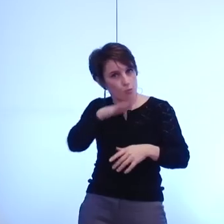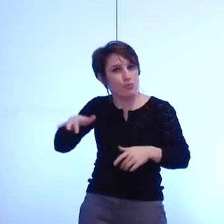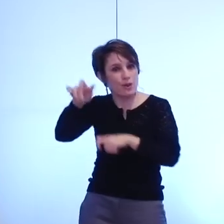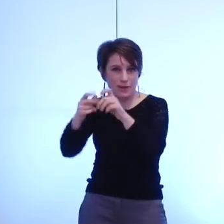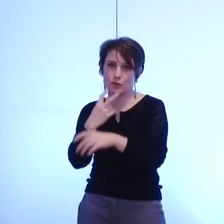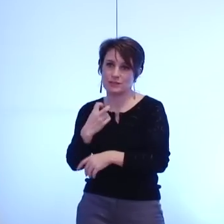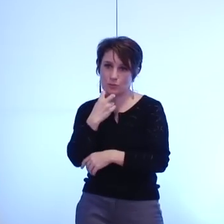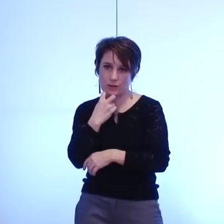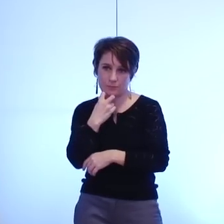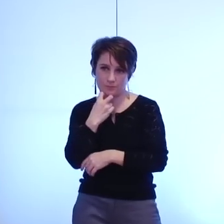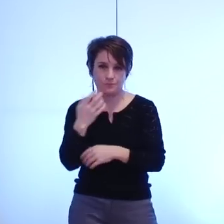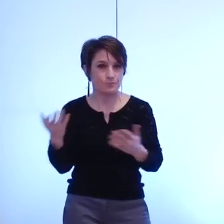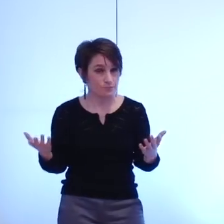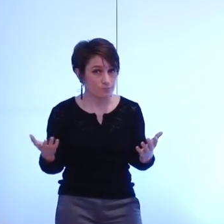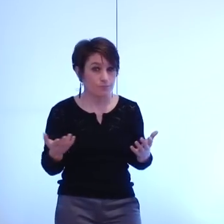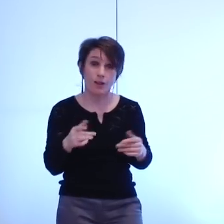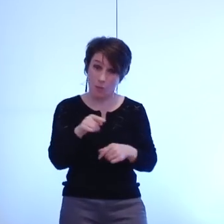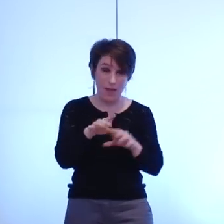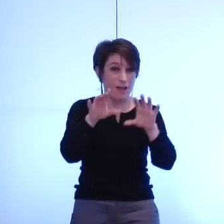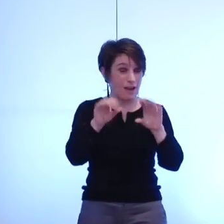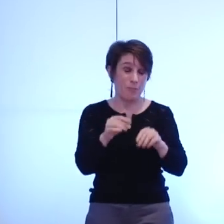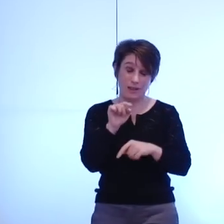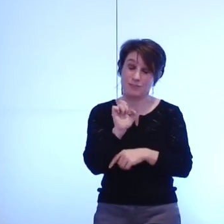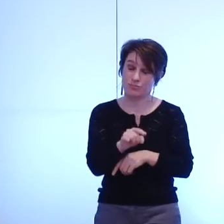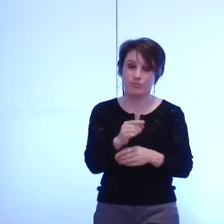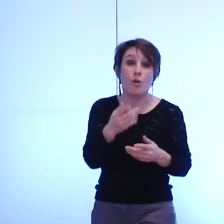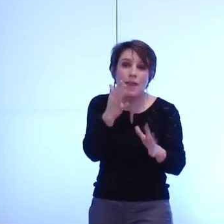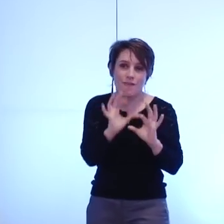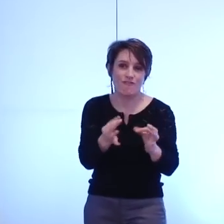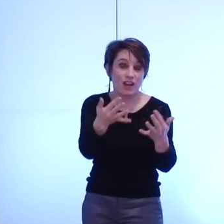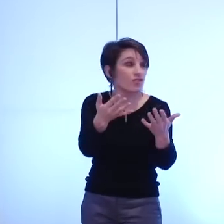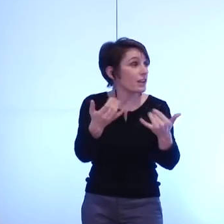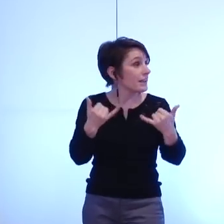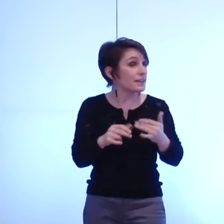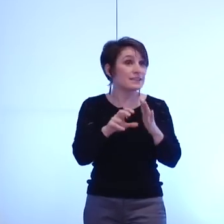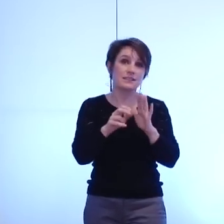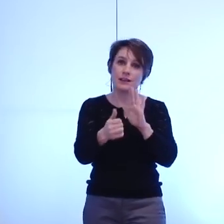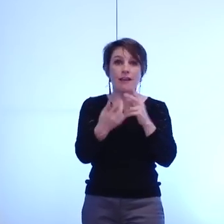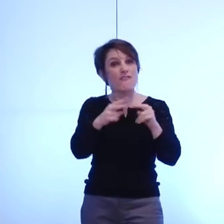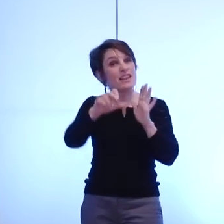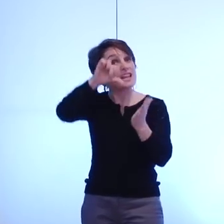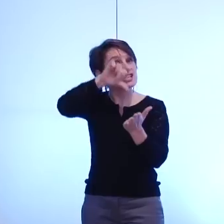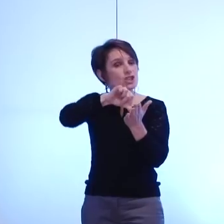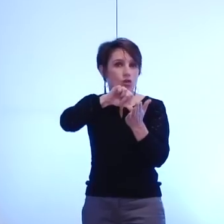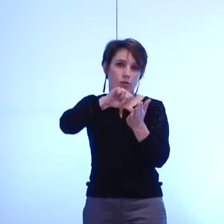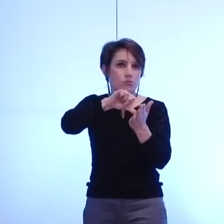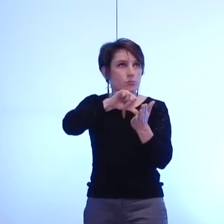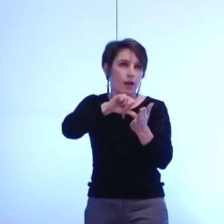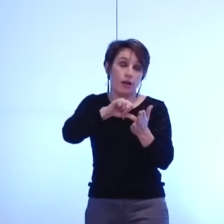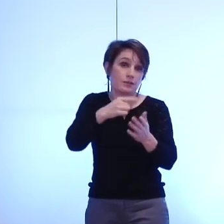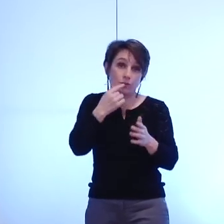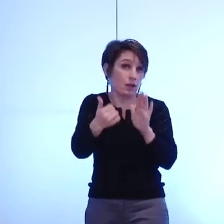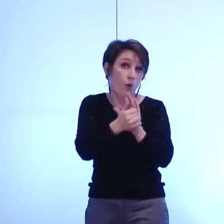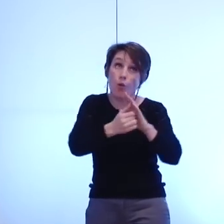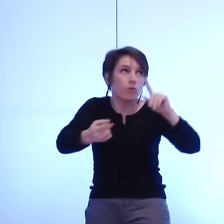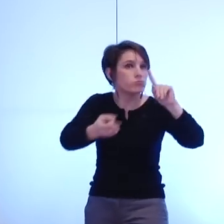fragile et le rôle de la ville centre excusez-moi mais je n pas trouvé d'autres formulations est bien évidemment central il